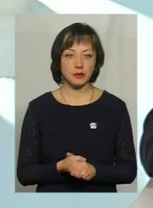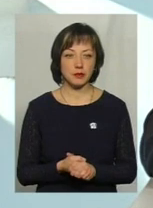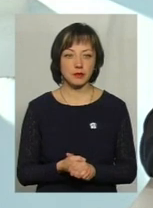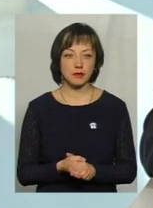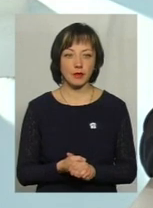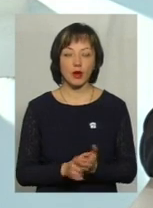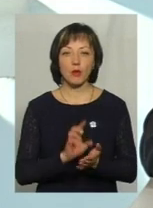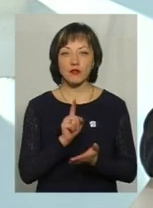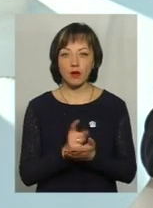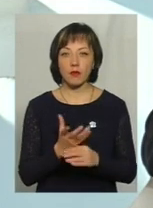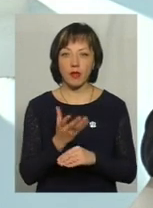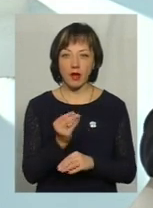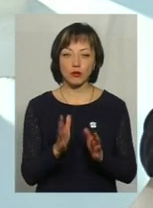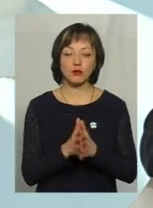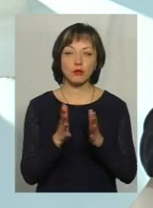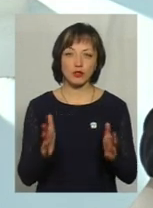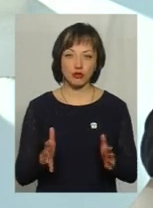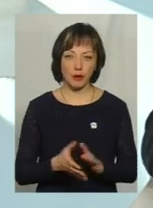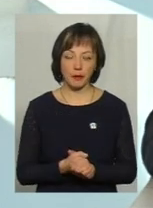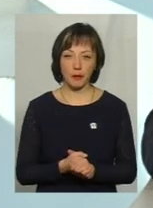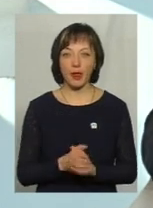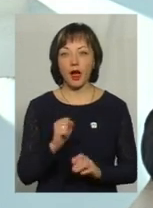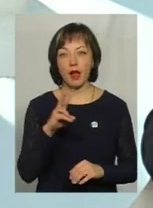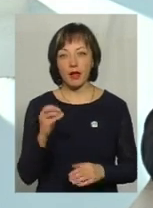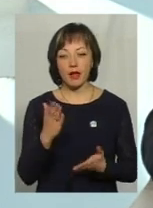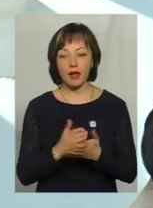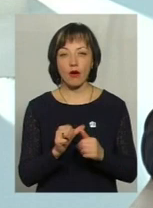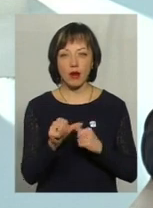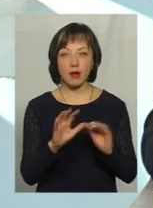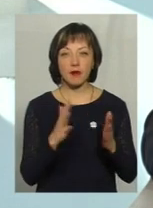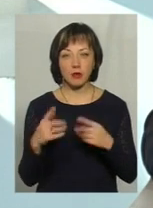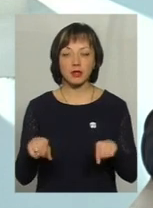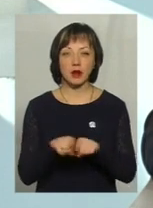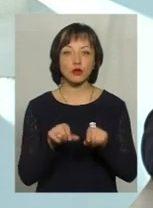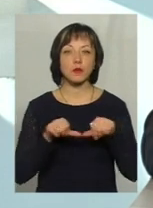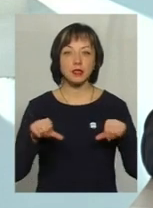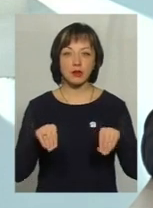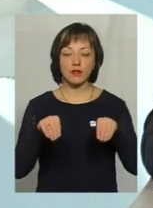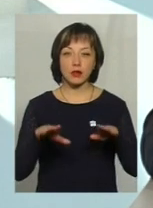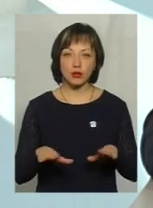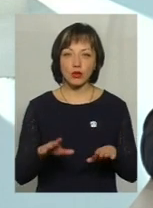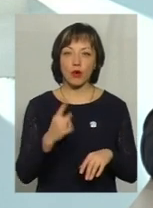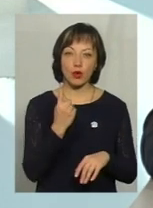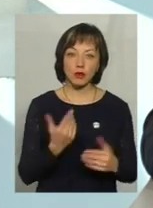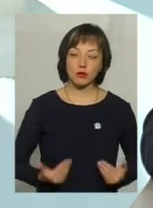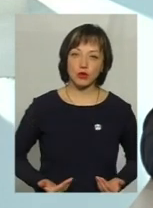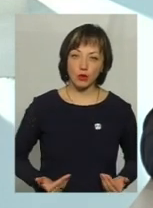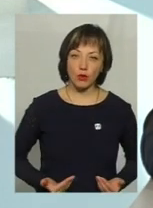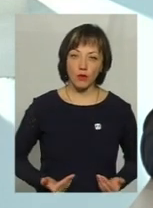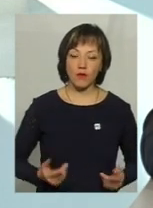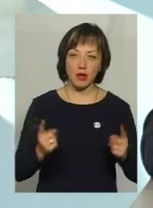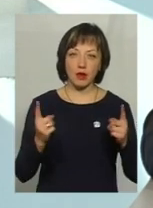комунімальну. Обов'язково плата проживу буде більша. Але є окремі випадки, також комісійно вирішується, що мот один прожитковий мінімум